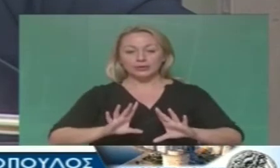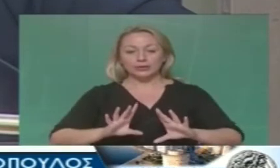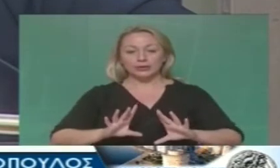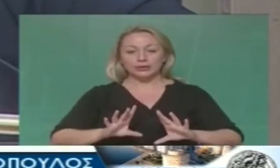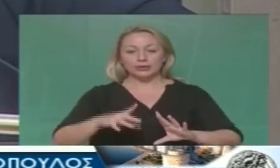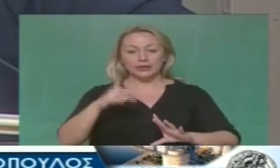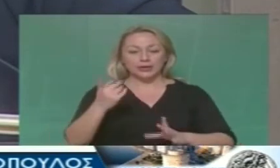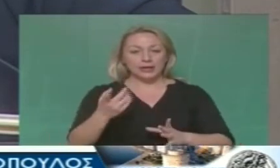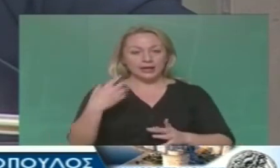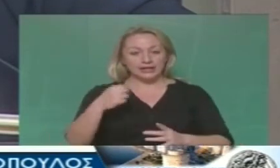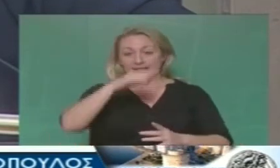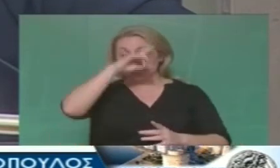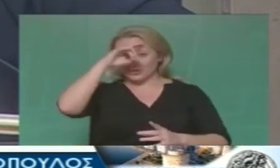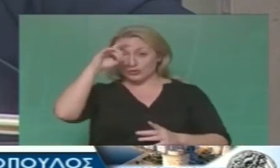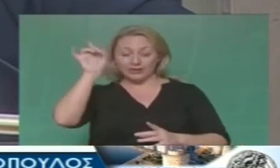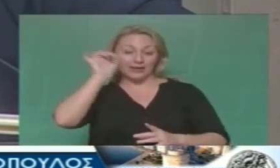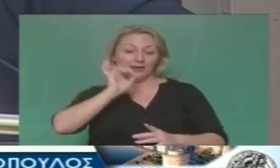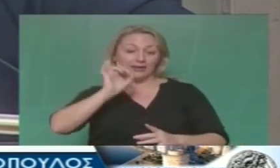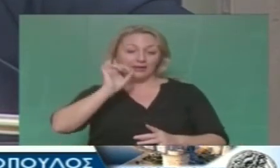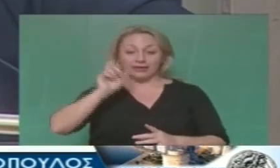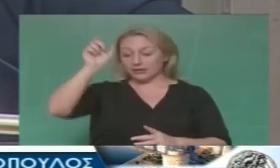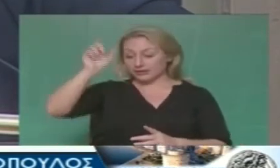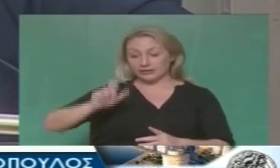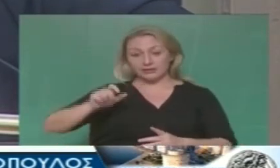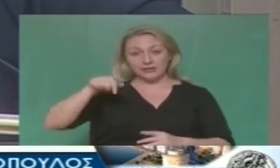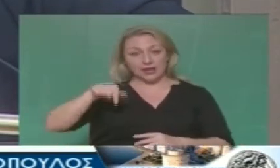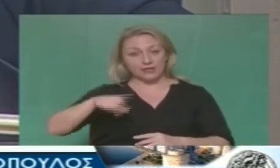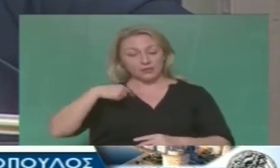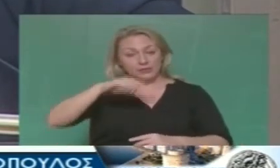Υπήρχε μια δυσκολία για να μιλήσει μια συμπολίτησα...